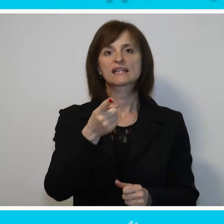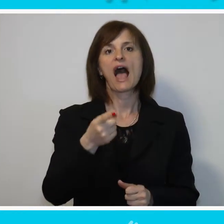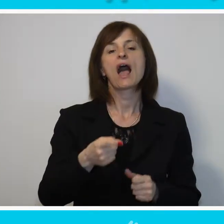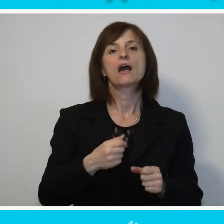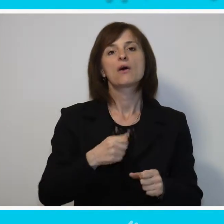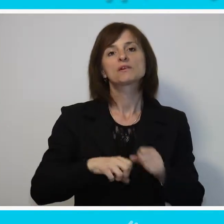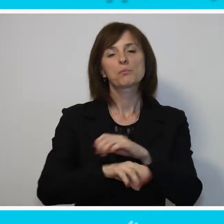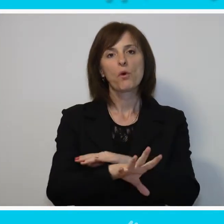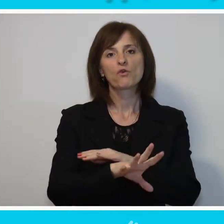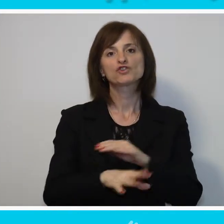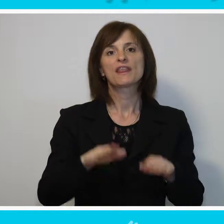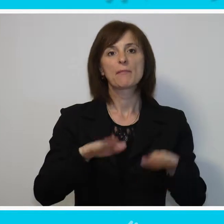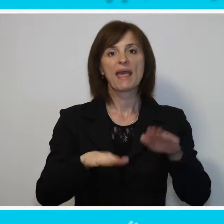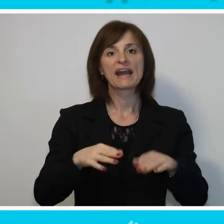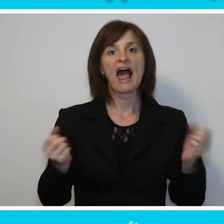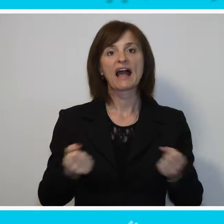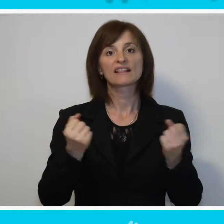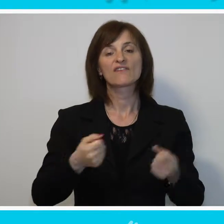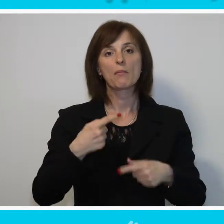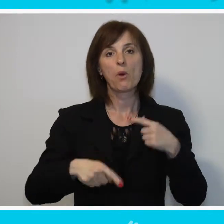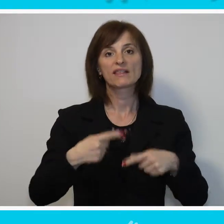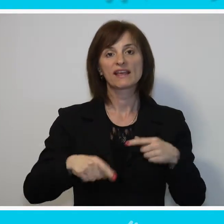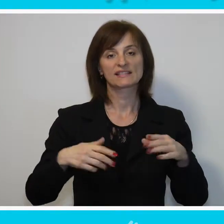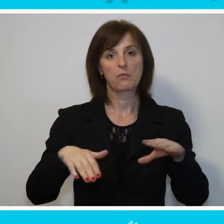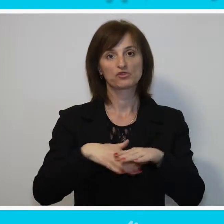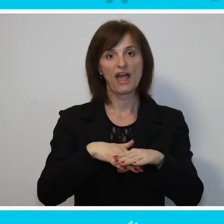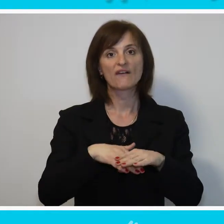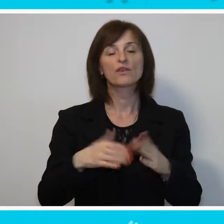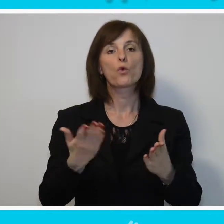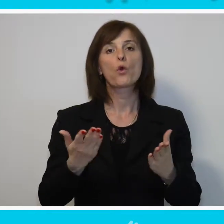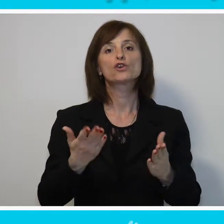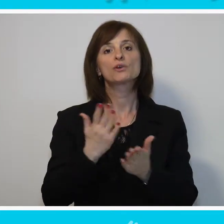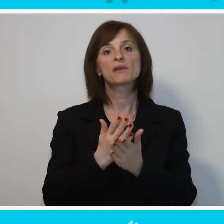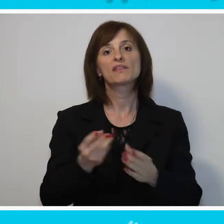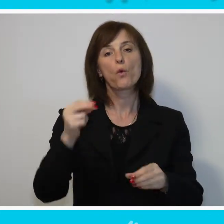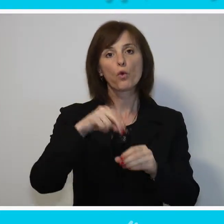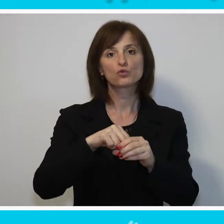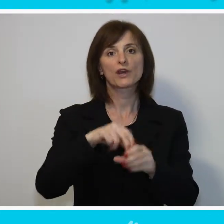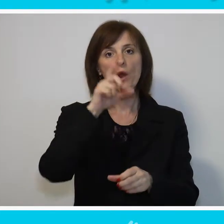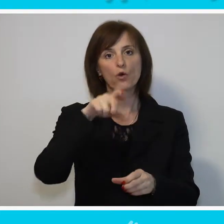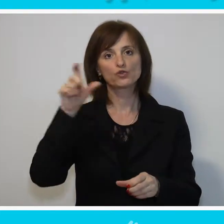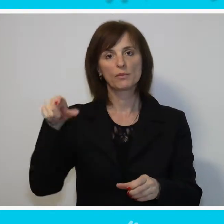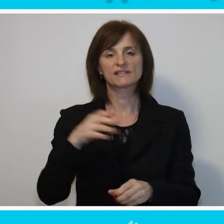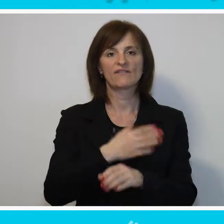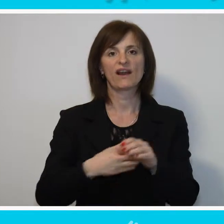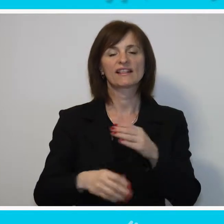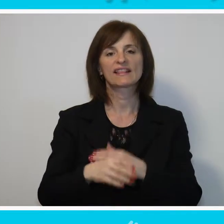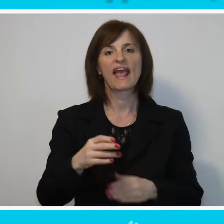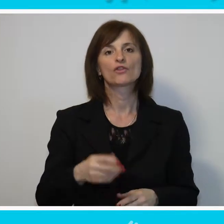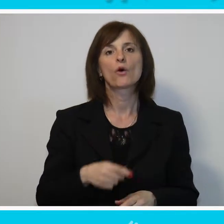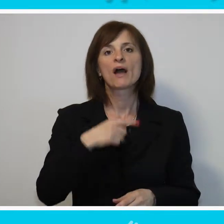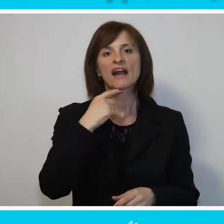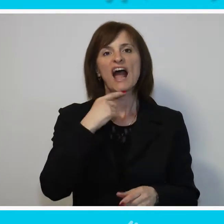realizaciju mera aktivne politike za zapošljavanje u koje će biti uključene osobe sa invaliditetom,